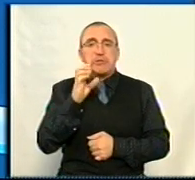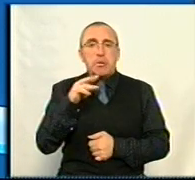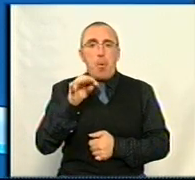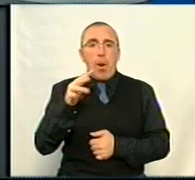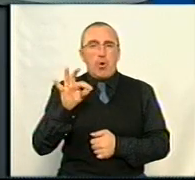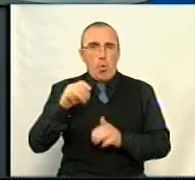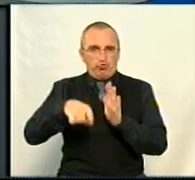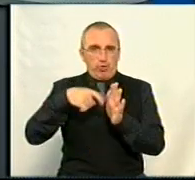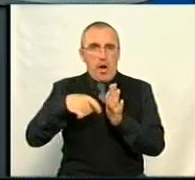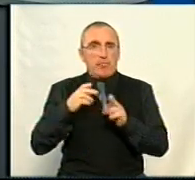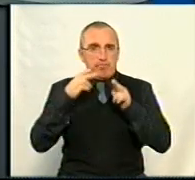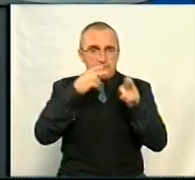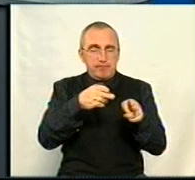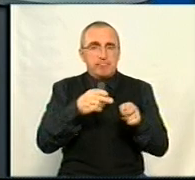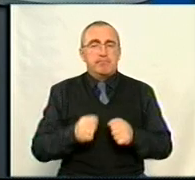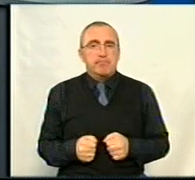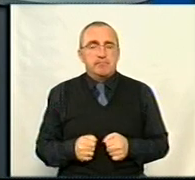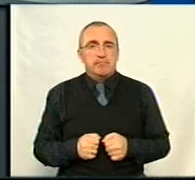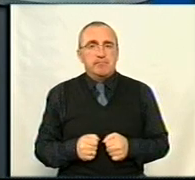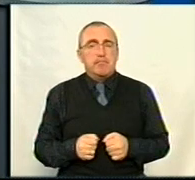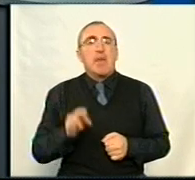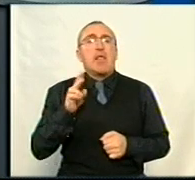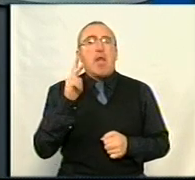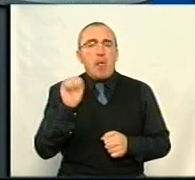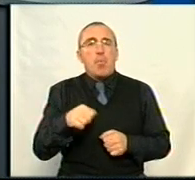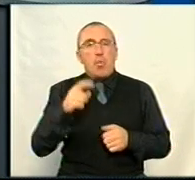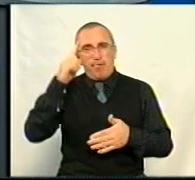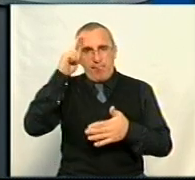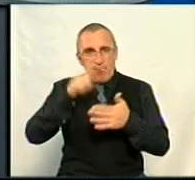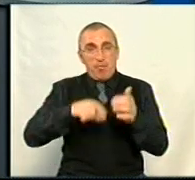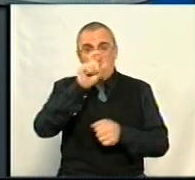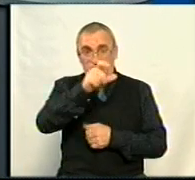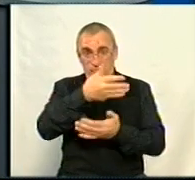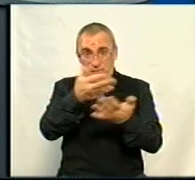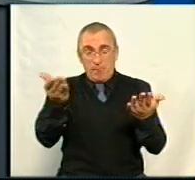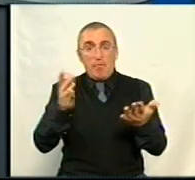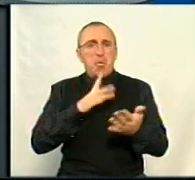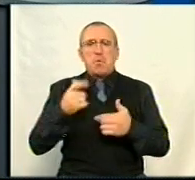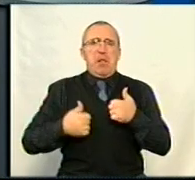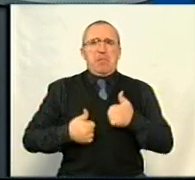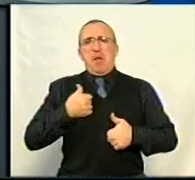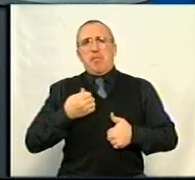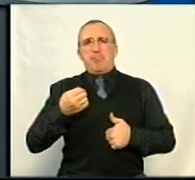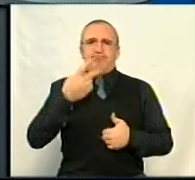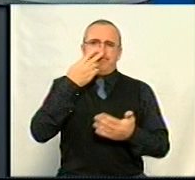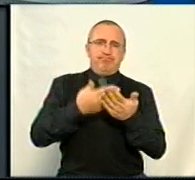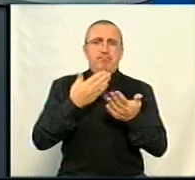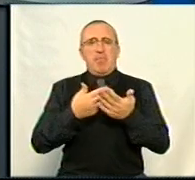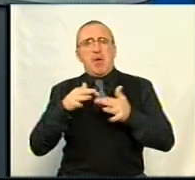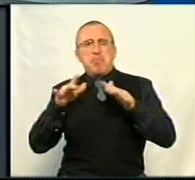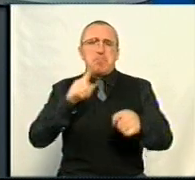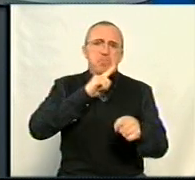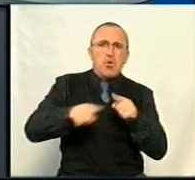шахту. До Українськівського. Як можна переконати глядача, що це не були піар-поїздки, і ви не намагалися швидко,